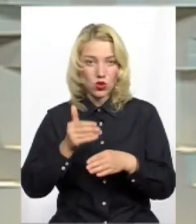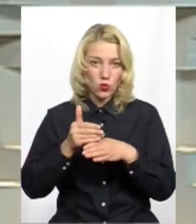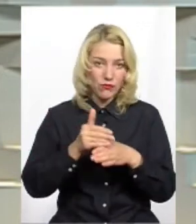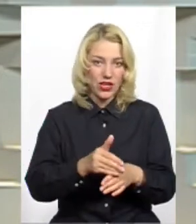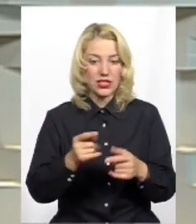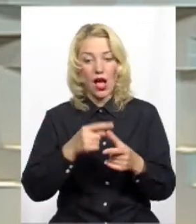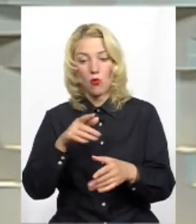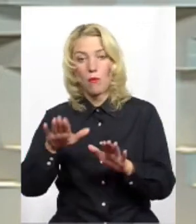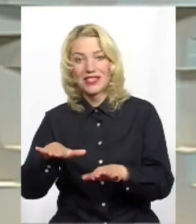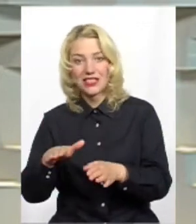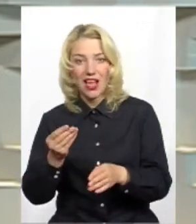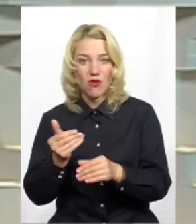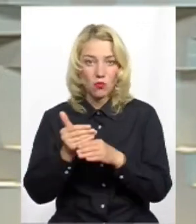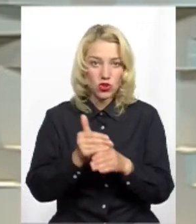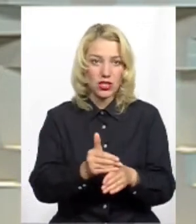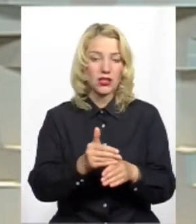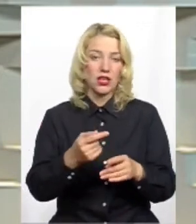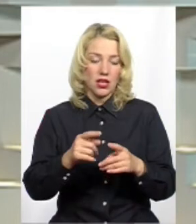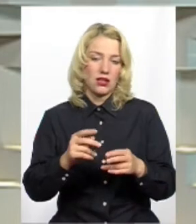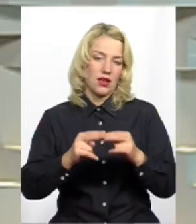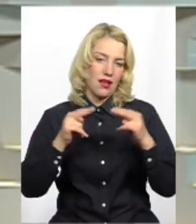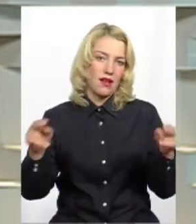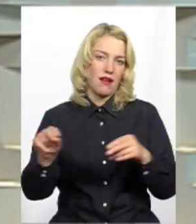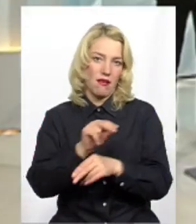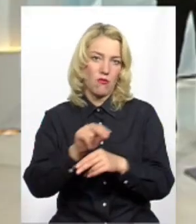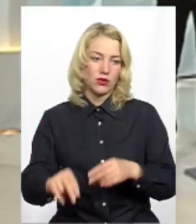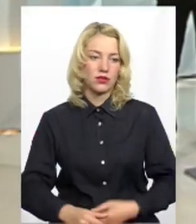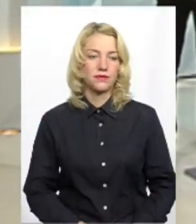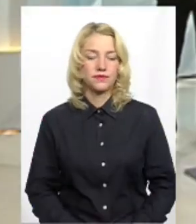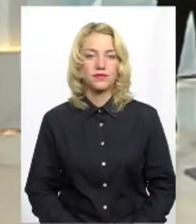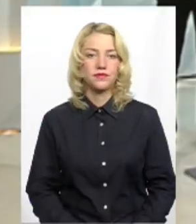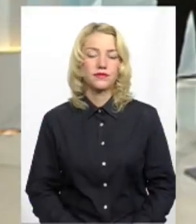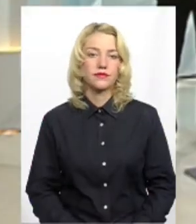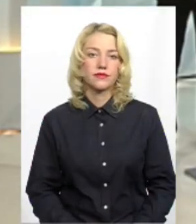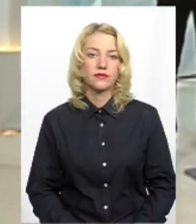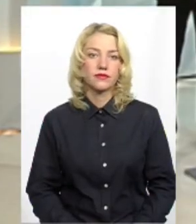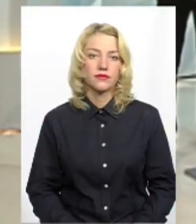місцевого бюджетів привезти його в належний стан. Прошу, наступне питання.